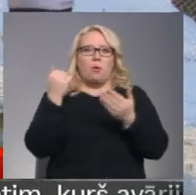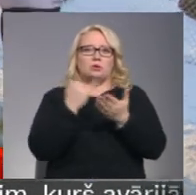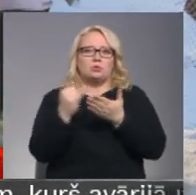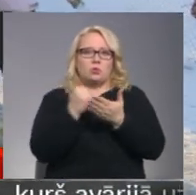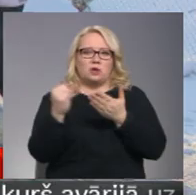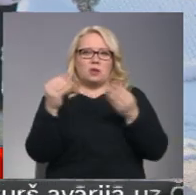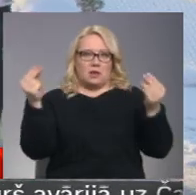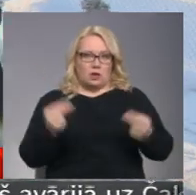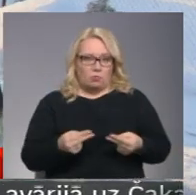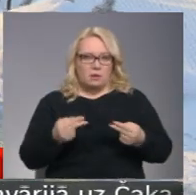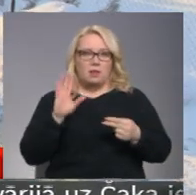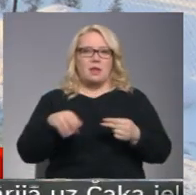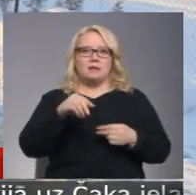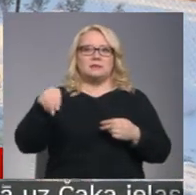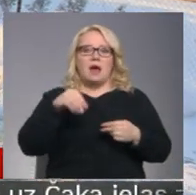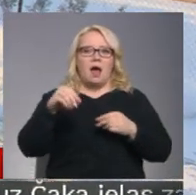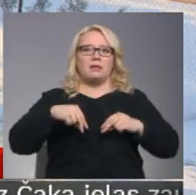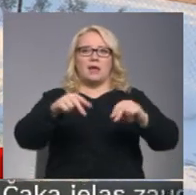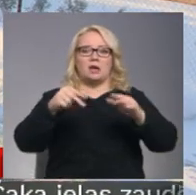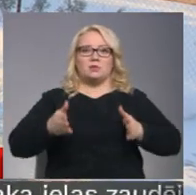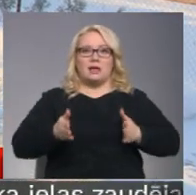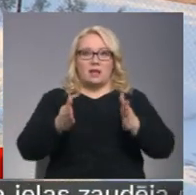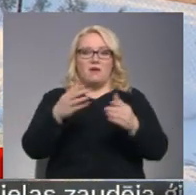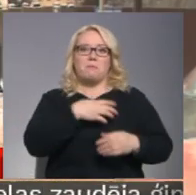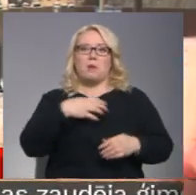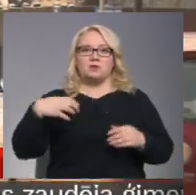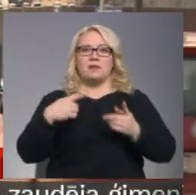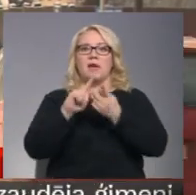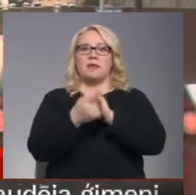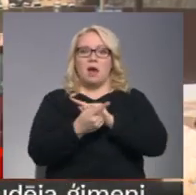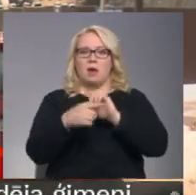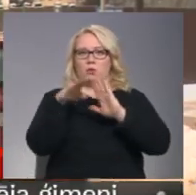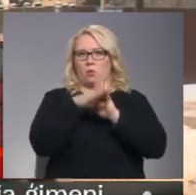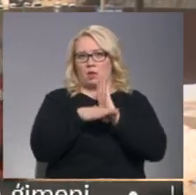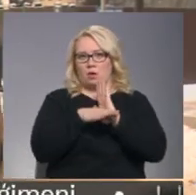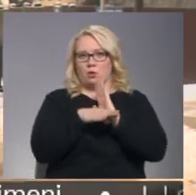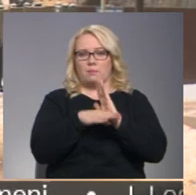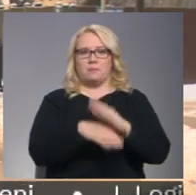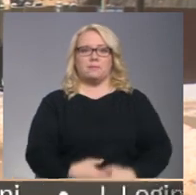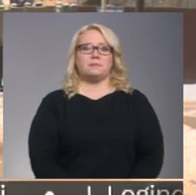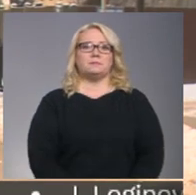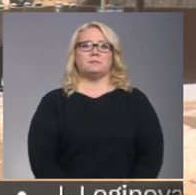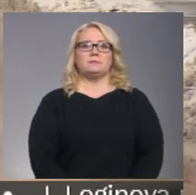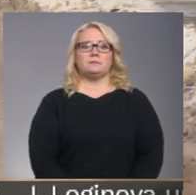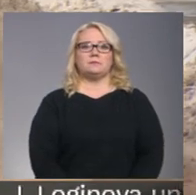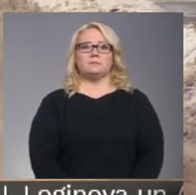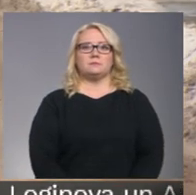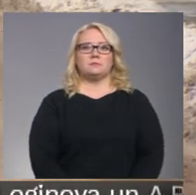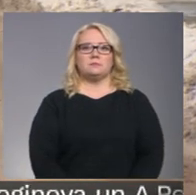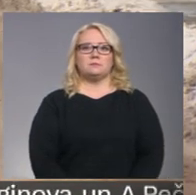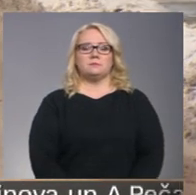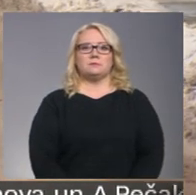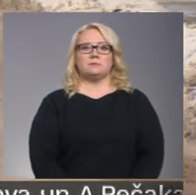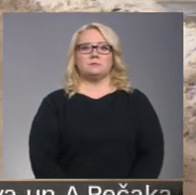Savukārt, lai sāls netiktu kaisīts arī uz ietvēm, pašvaldībai būtu jāmaina saistošie noteikumi. Zāndo Zobalodi, Ivans Milovs, Auto